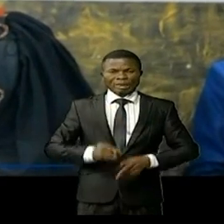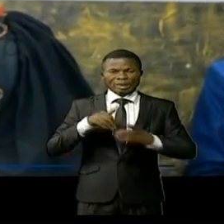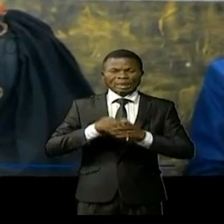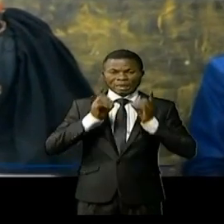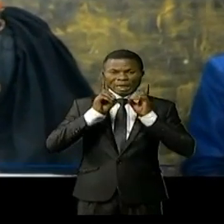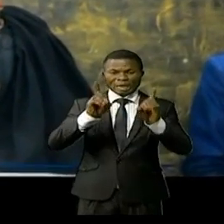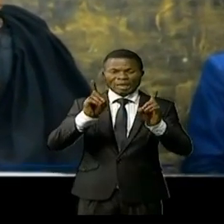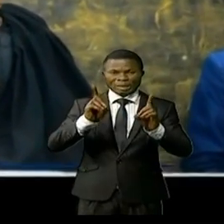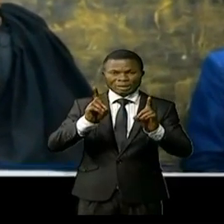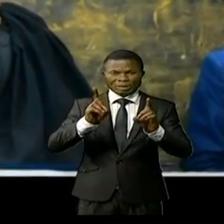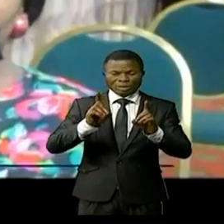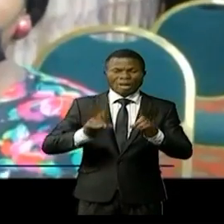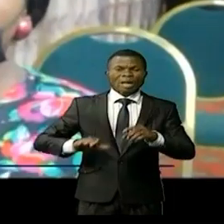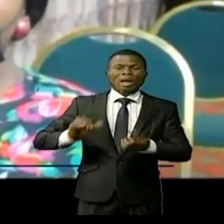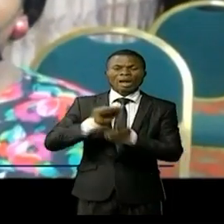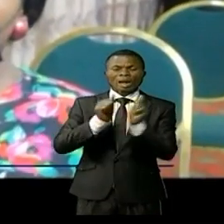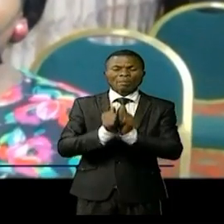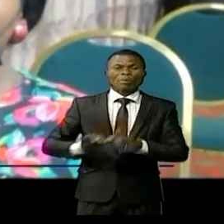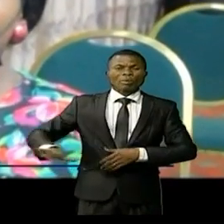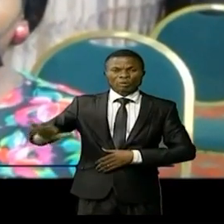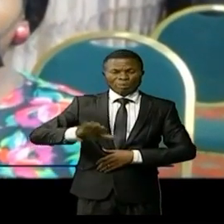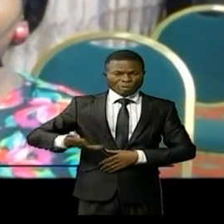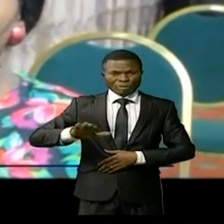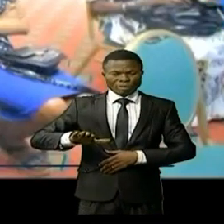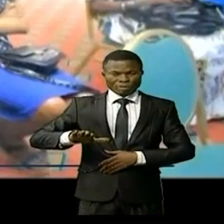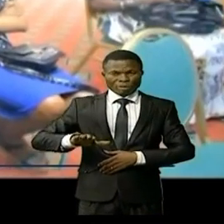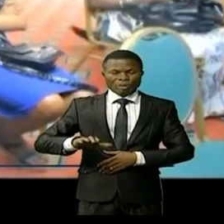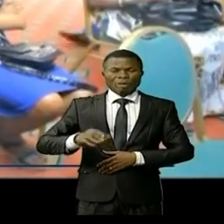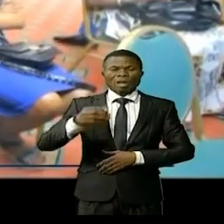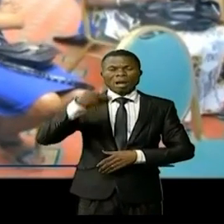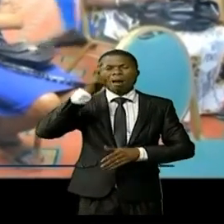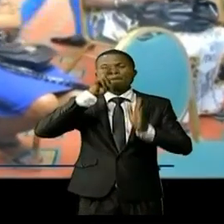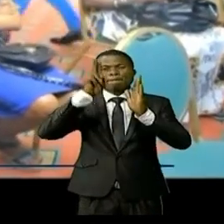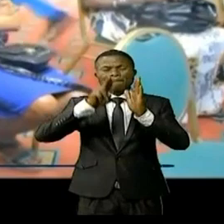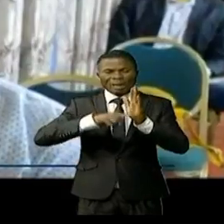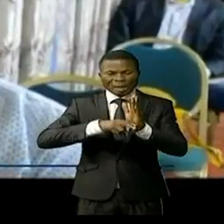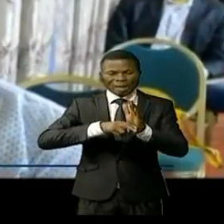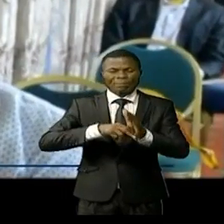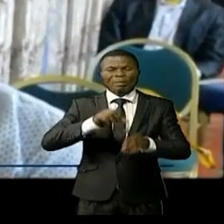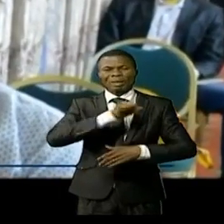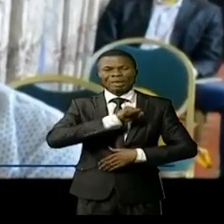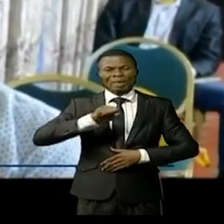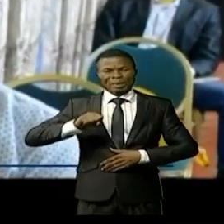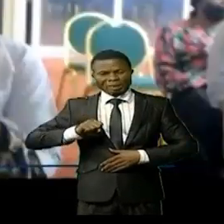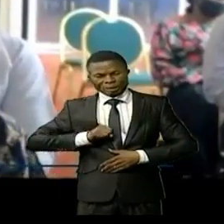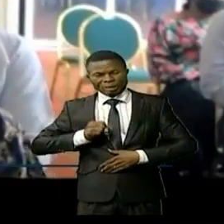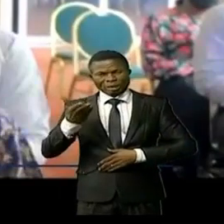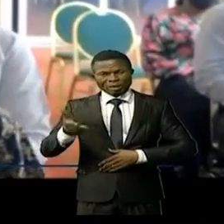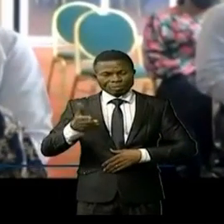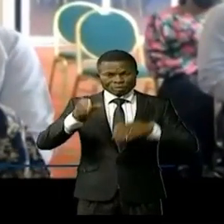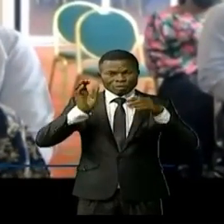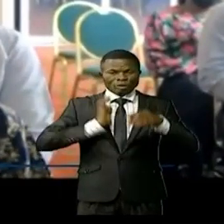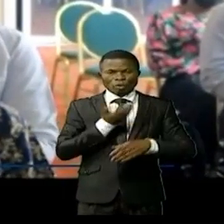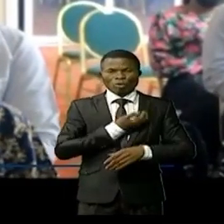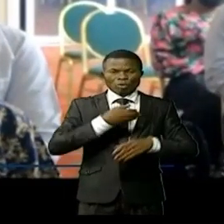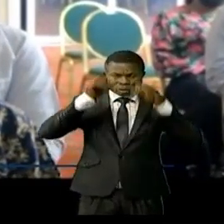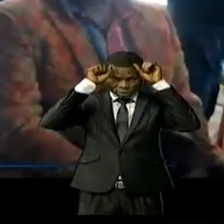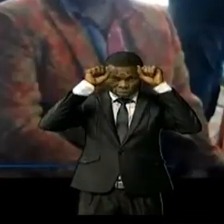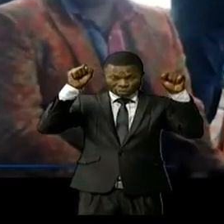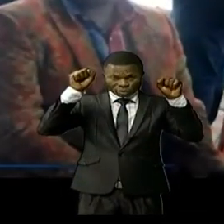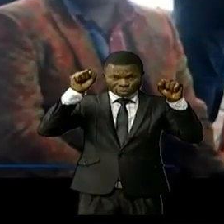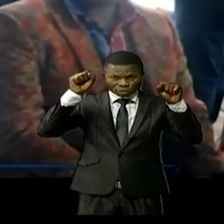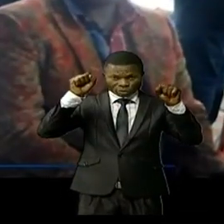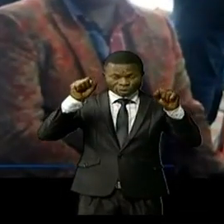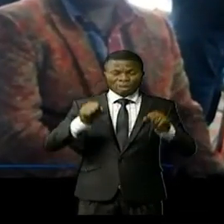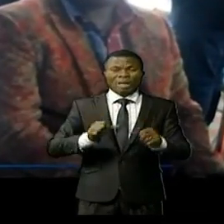sur l'état de la nation devant les deux chambres réunies en congrès A cette occasion le président de la république sans fausse